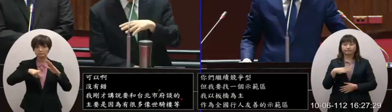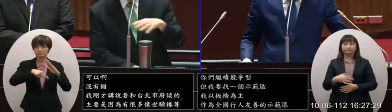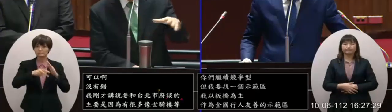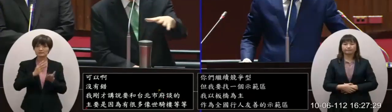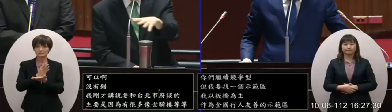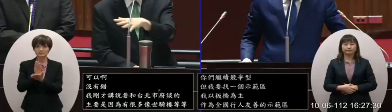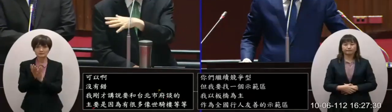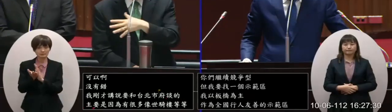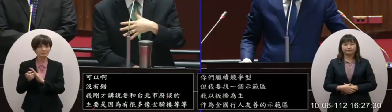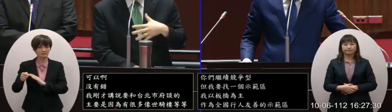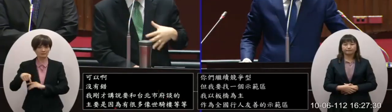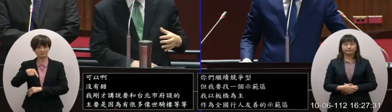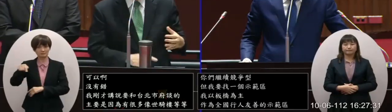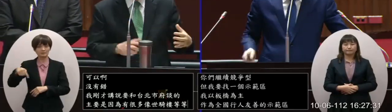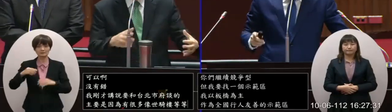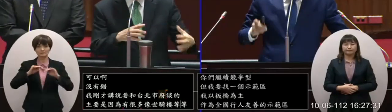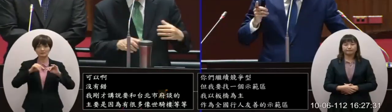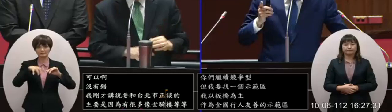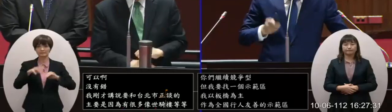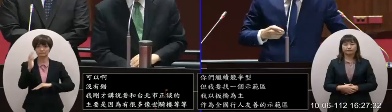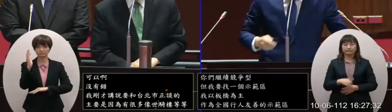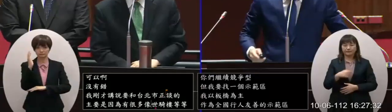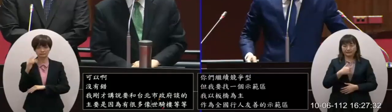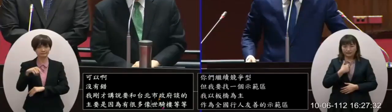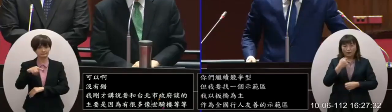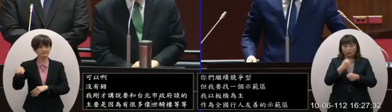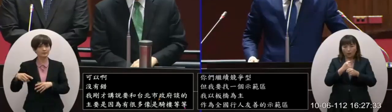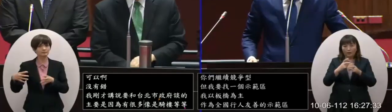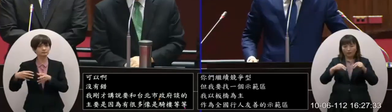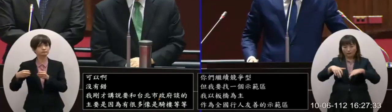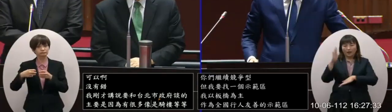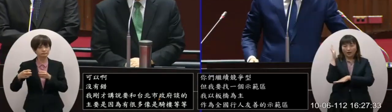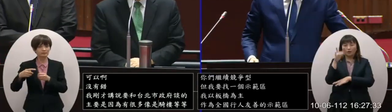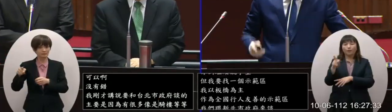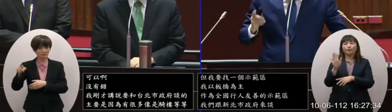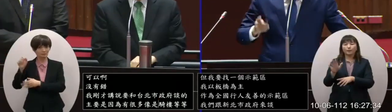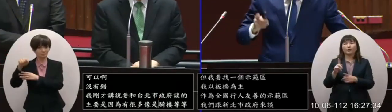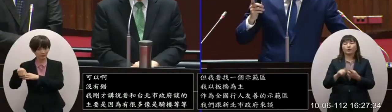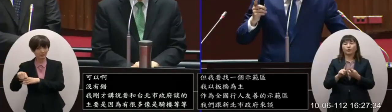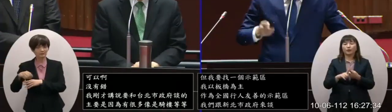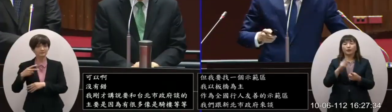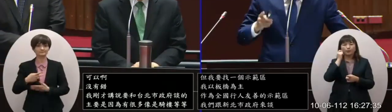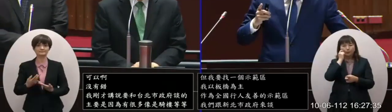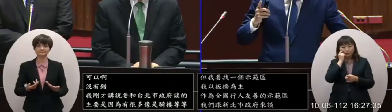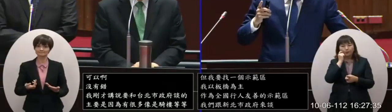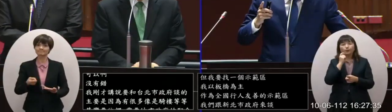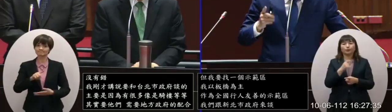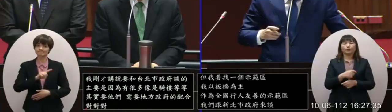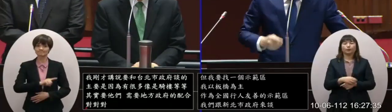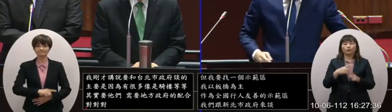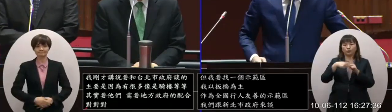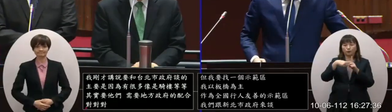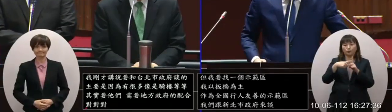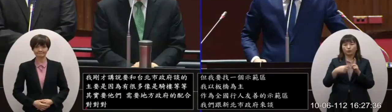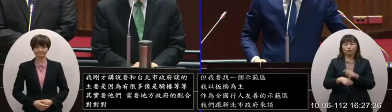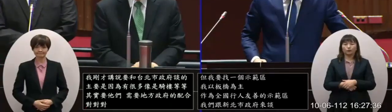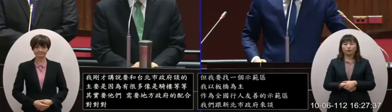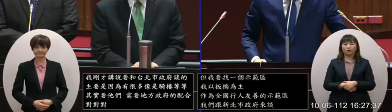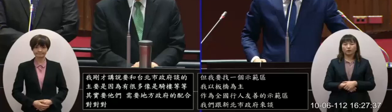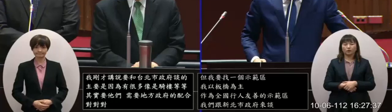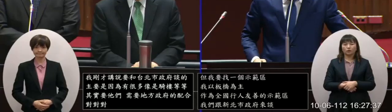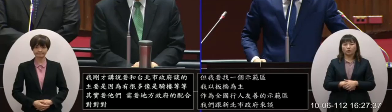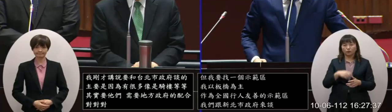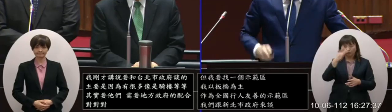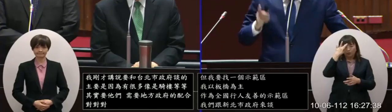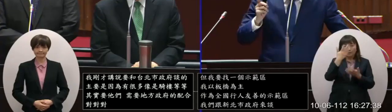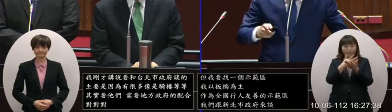要他們需要地方政府因為實際執行是地方政府我同意然後難度可信這個這個困